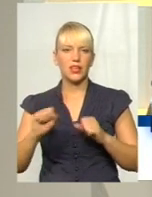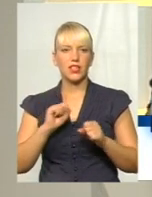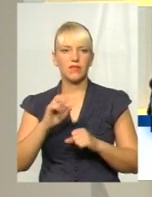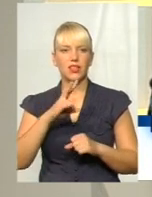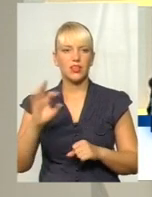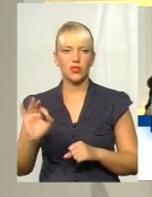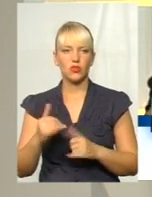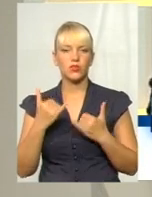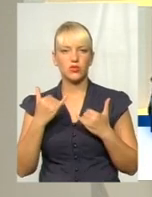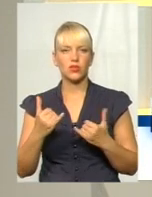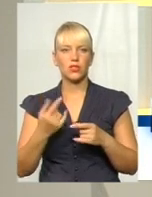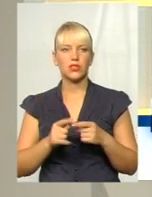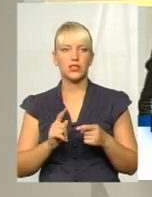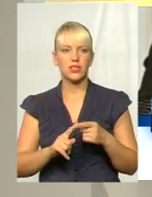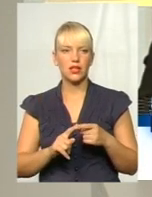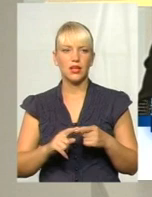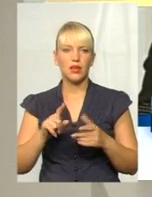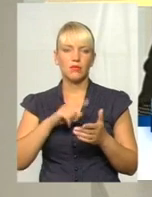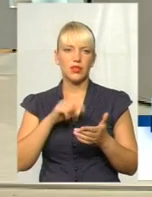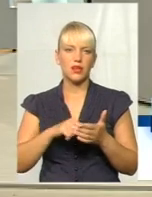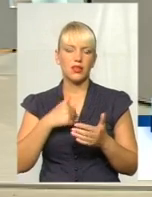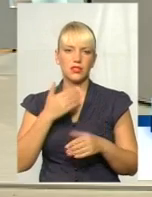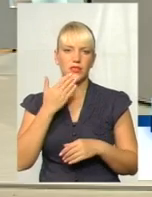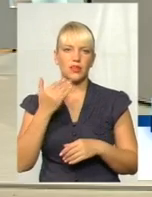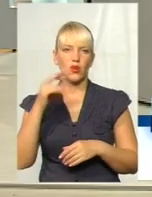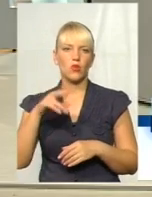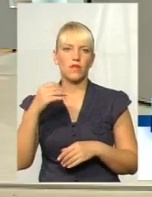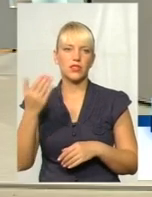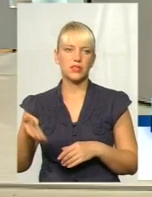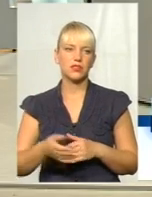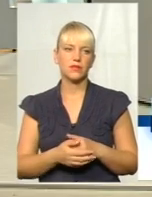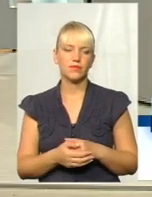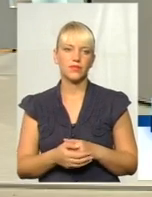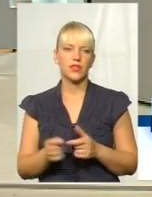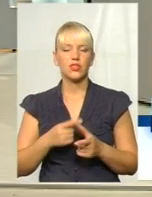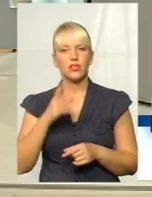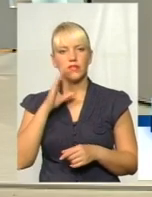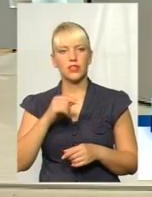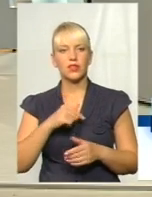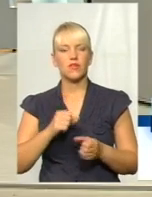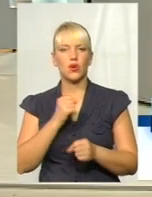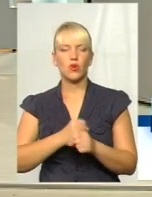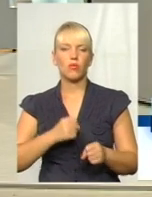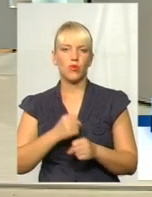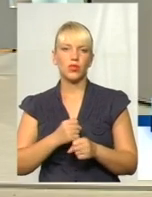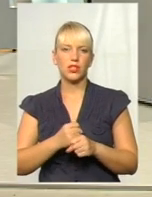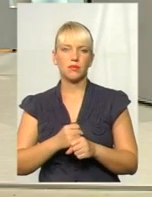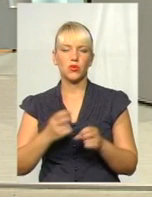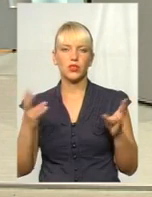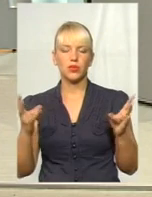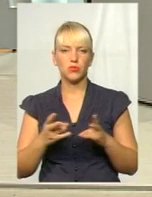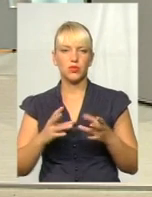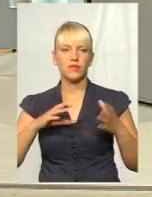але сьогодні це питання я звертаю до вас. Чи ефективно? Робота потребує взагалі